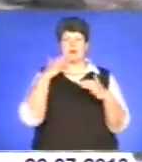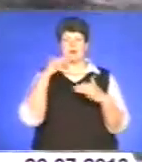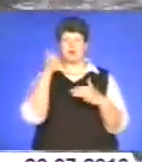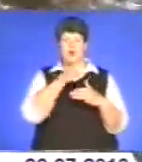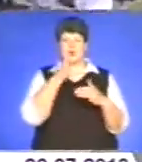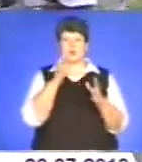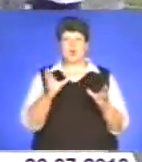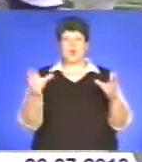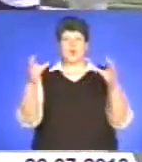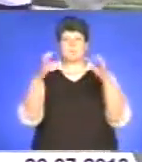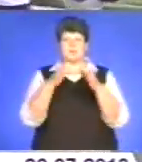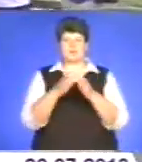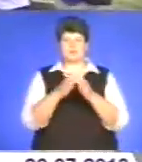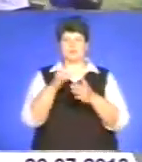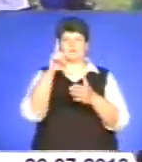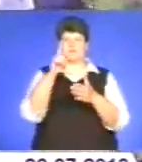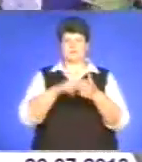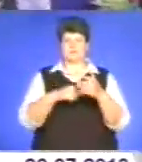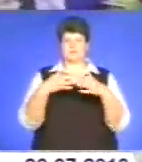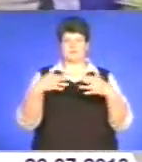у цих конфесій, освятили воду.